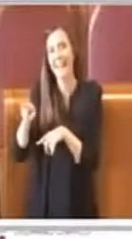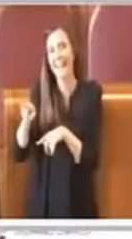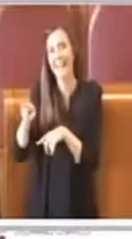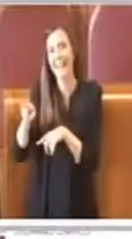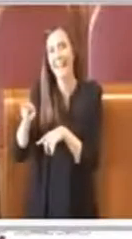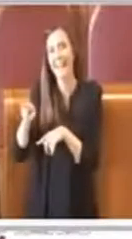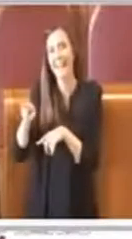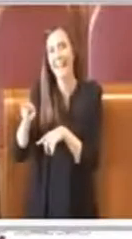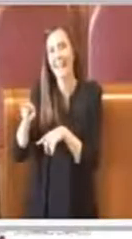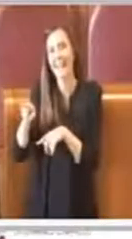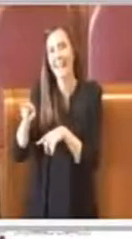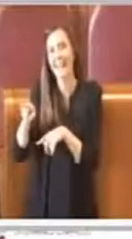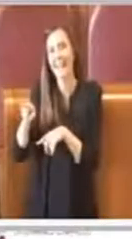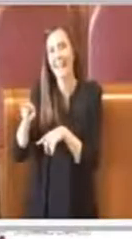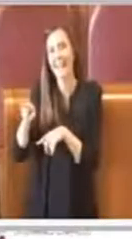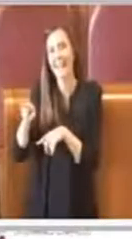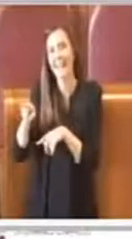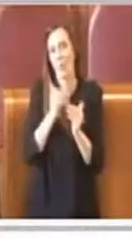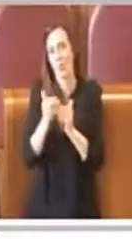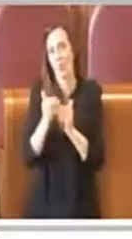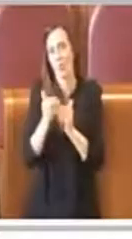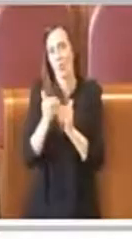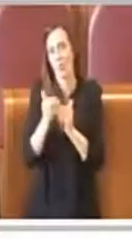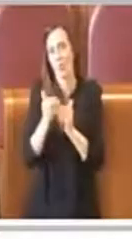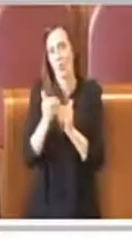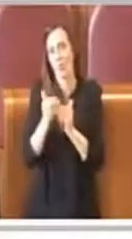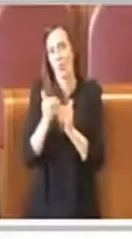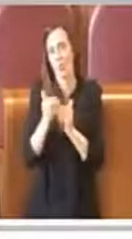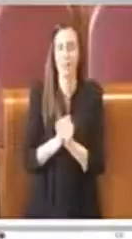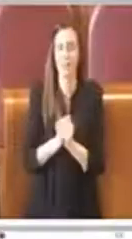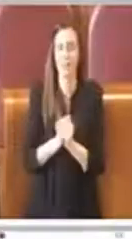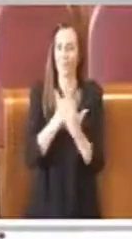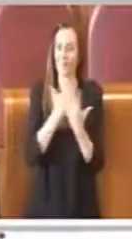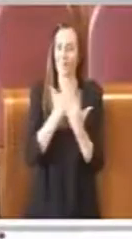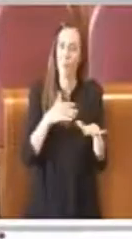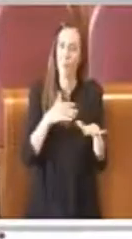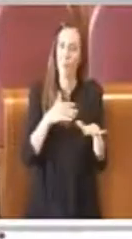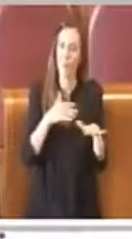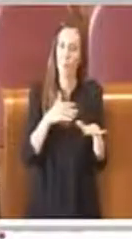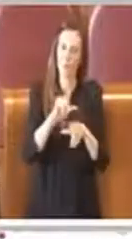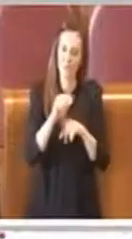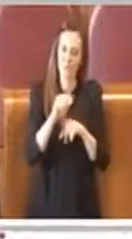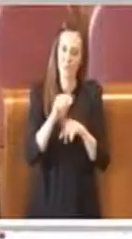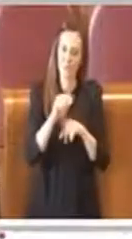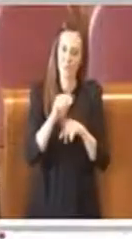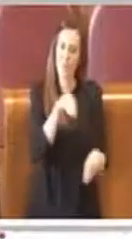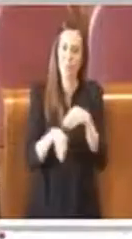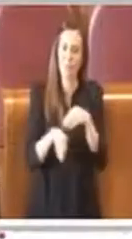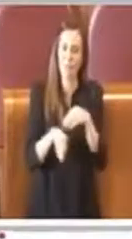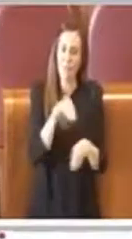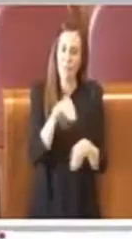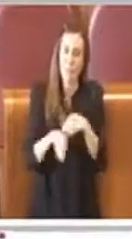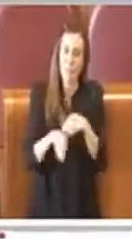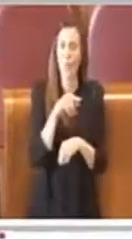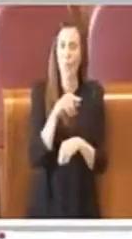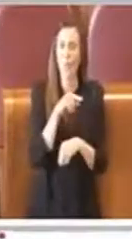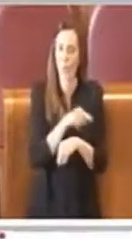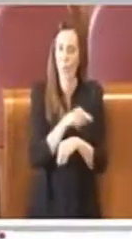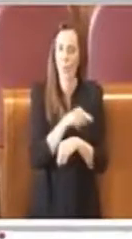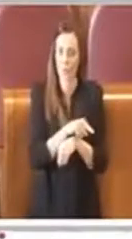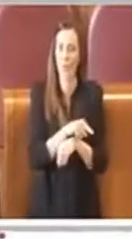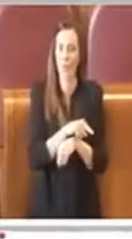Grazie Presidente, ovviamente il voto del Movimento 5 Stelle su questo emendamento che abbiamo collezionato